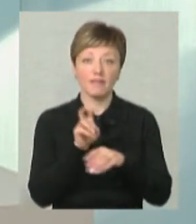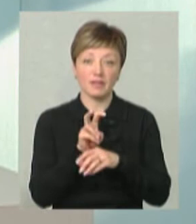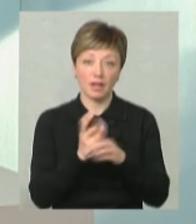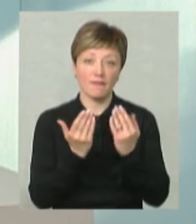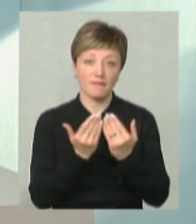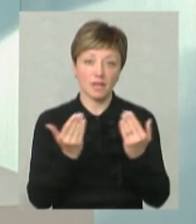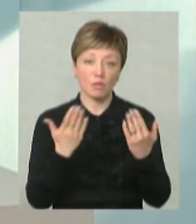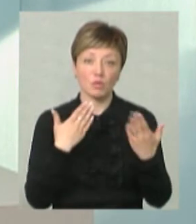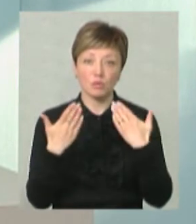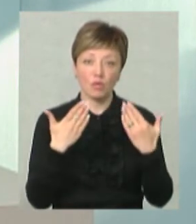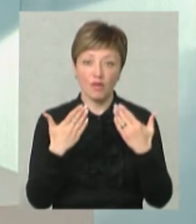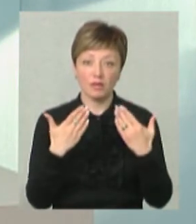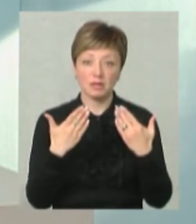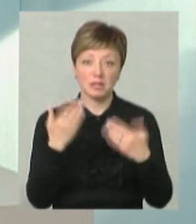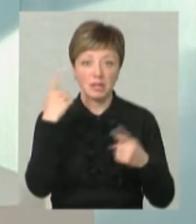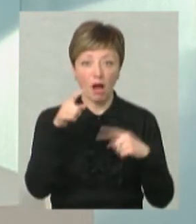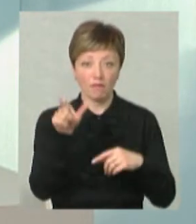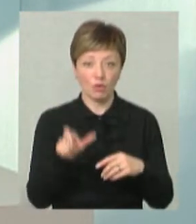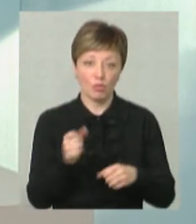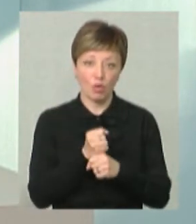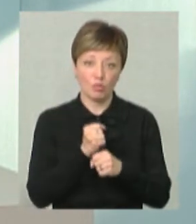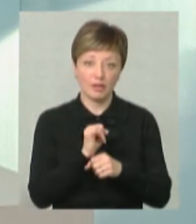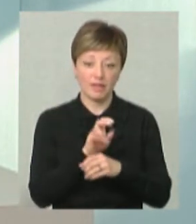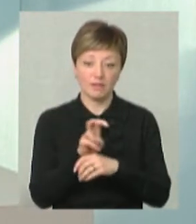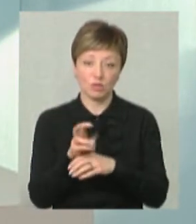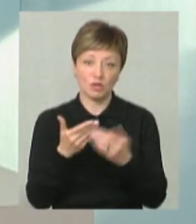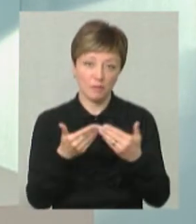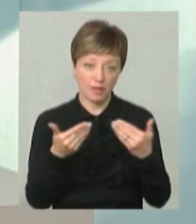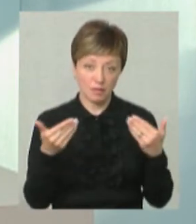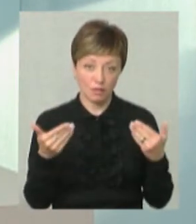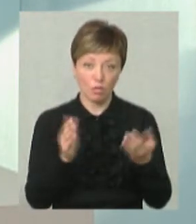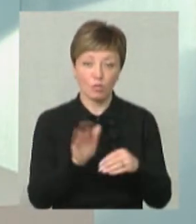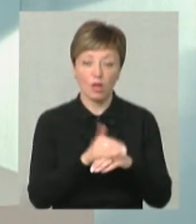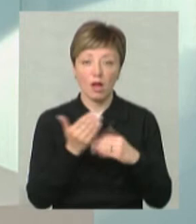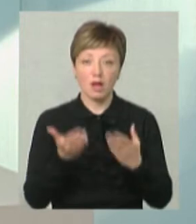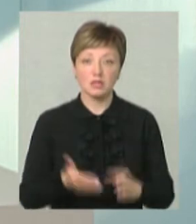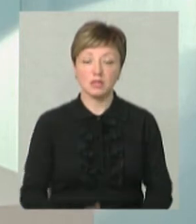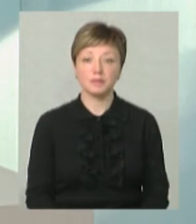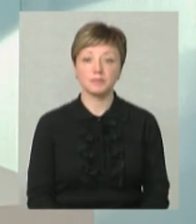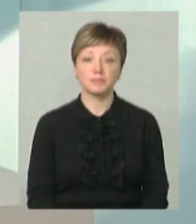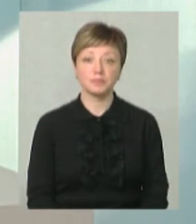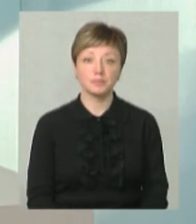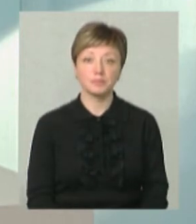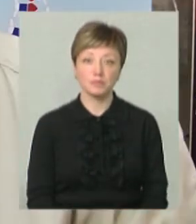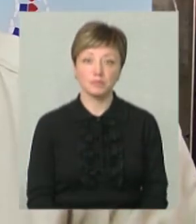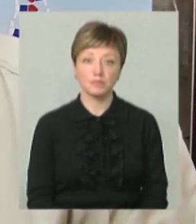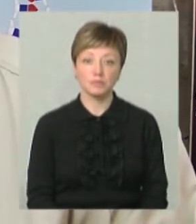виставку і поспілкувався з авторами робіт і відвідувачами виставки. Будь ласка, сюжет.